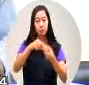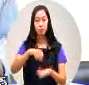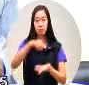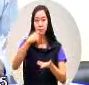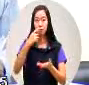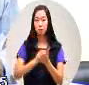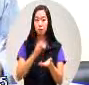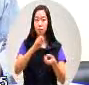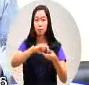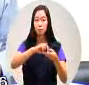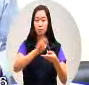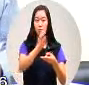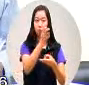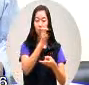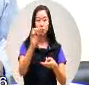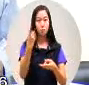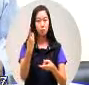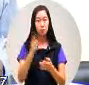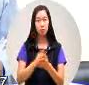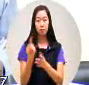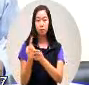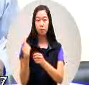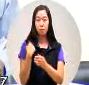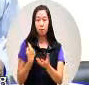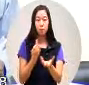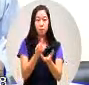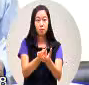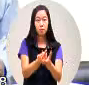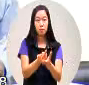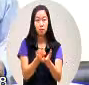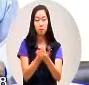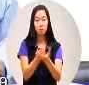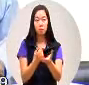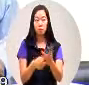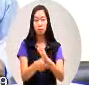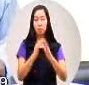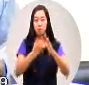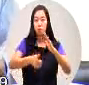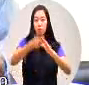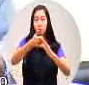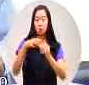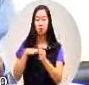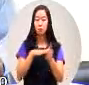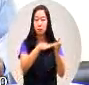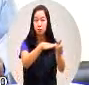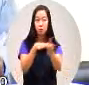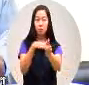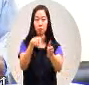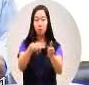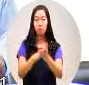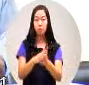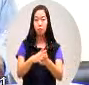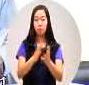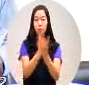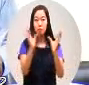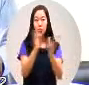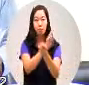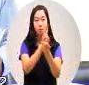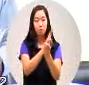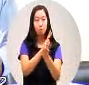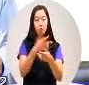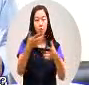台20线21线昨天参加市长带的市府团队到茂岭多纳